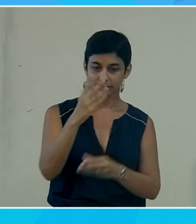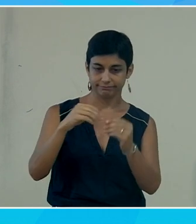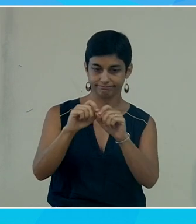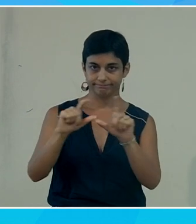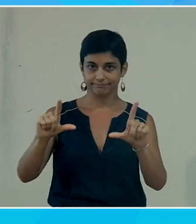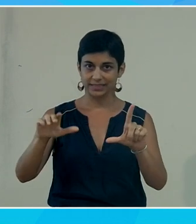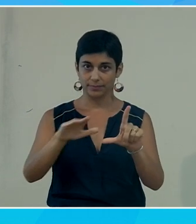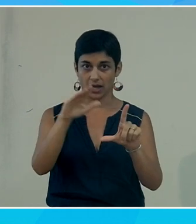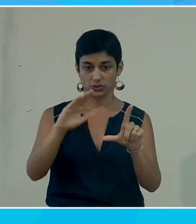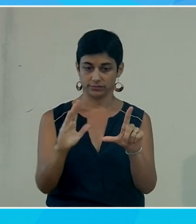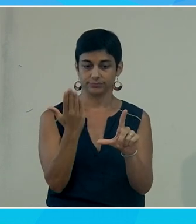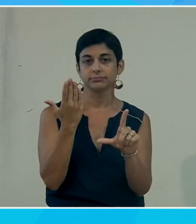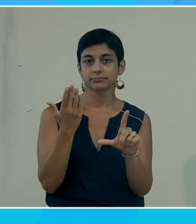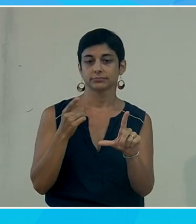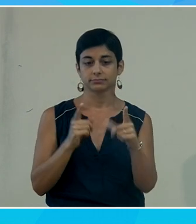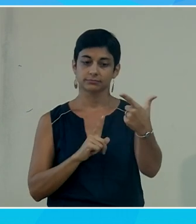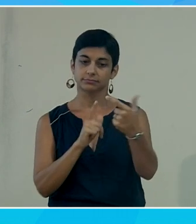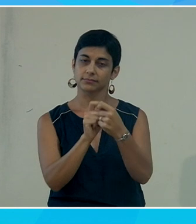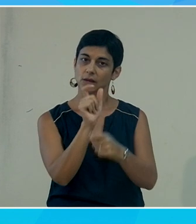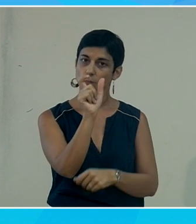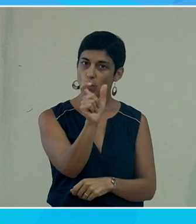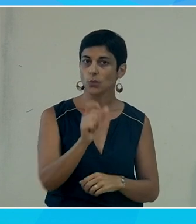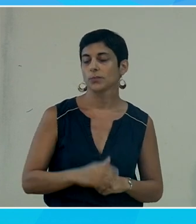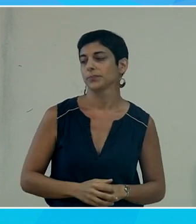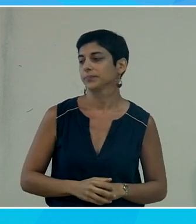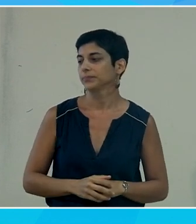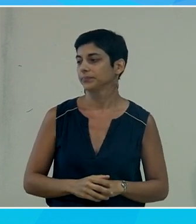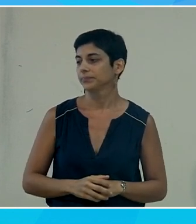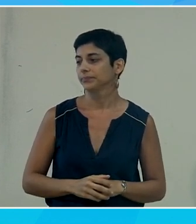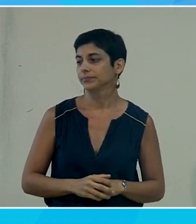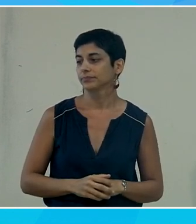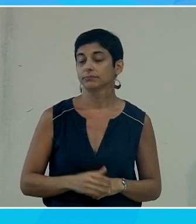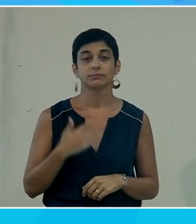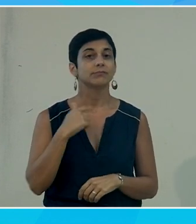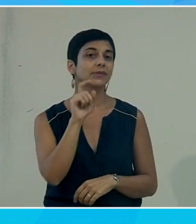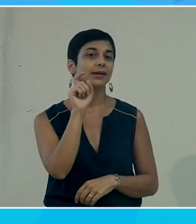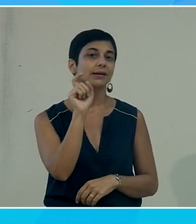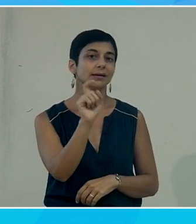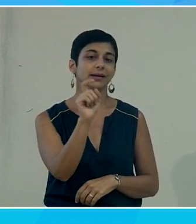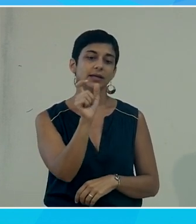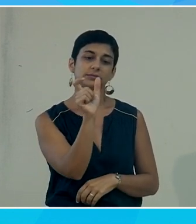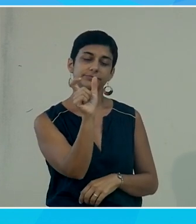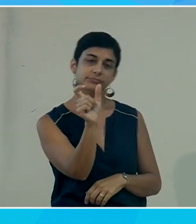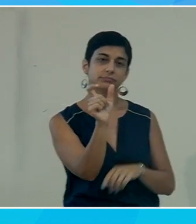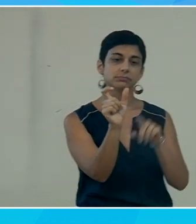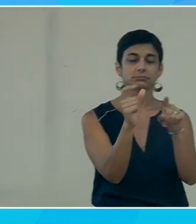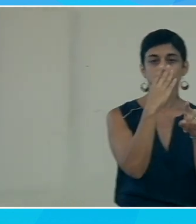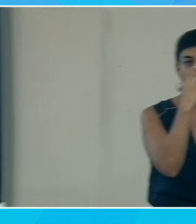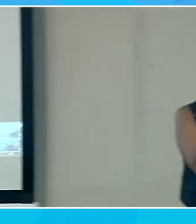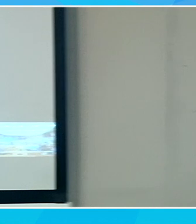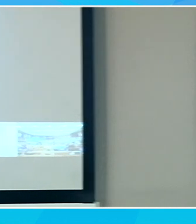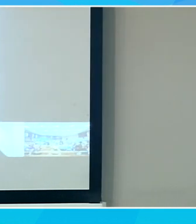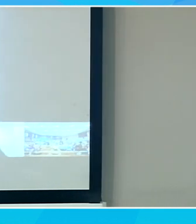qui va apparaître qui va correspondre au mot sur lequel j'ai cliqué donc j'ai cliqué sur renard on voit un petit renard j'ai cliqué sur idée